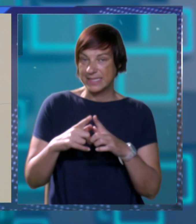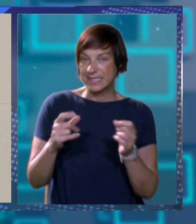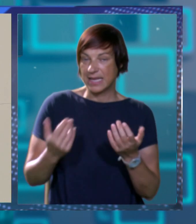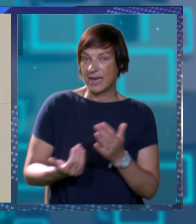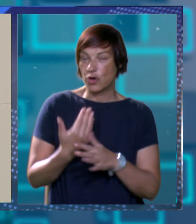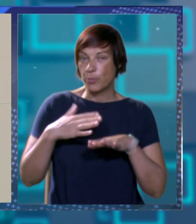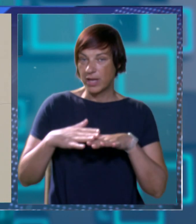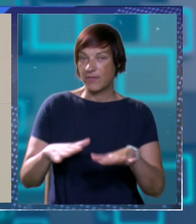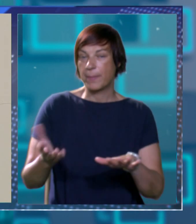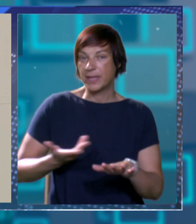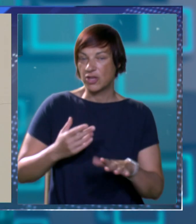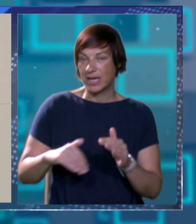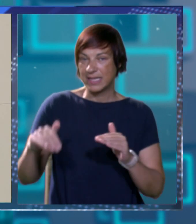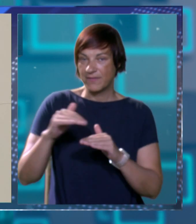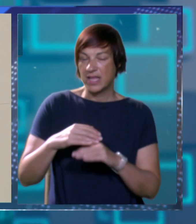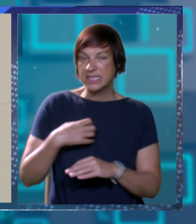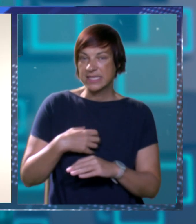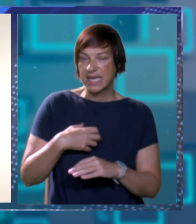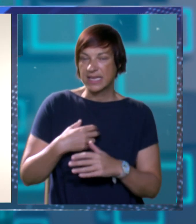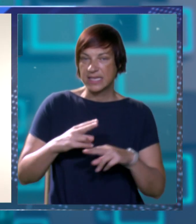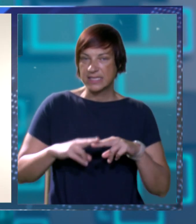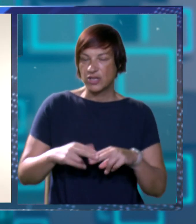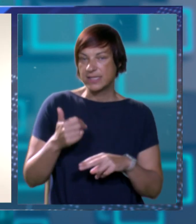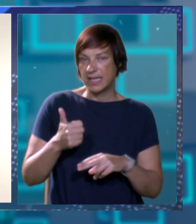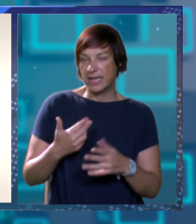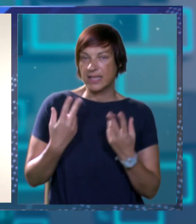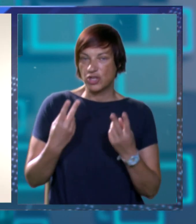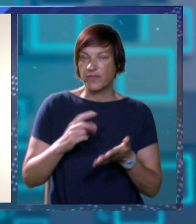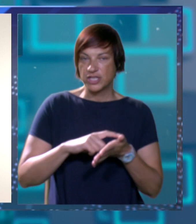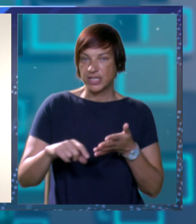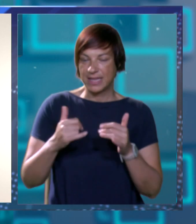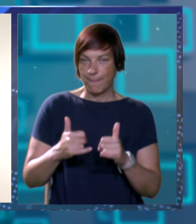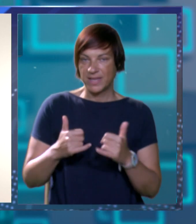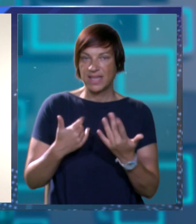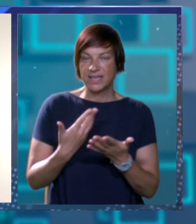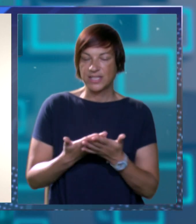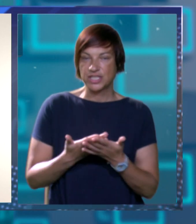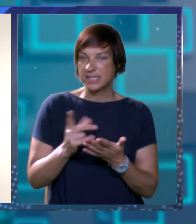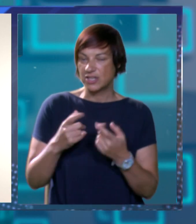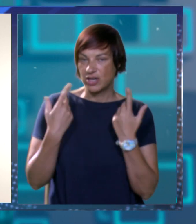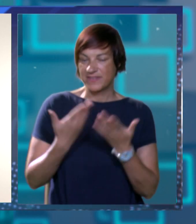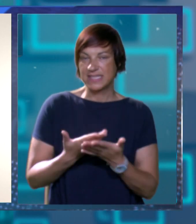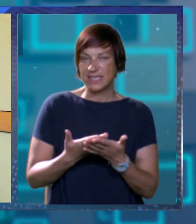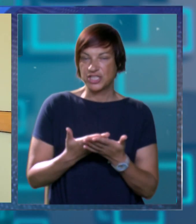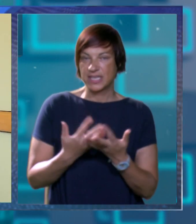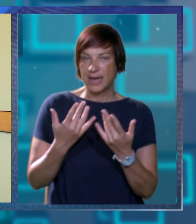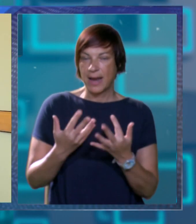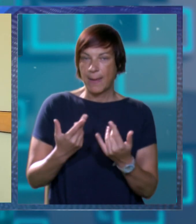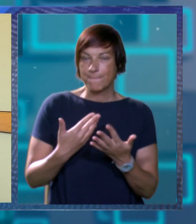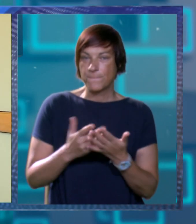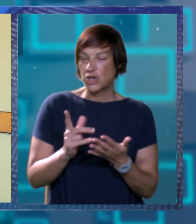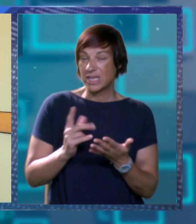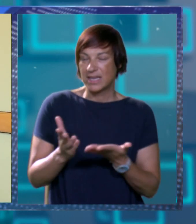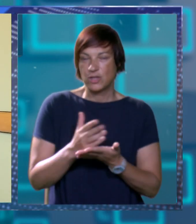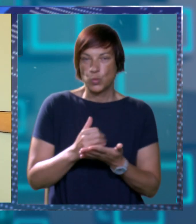slika nakon pojave pandemije i doleskom inflacijske krize postale jedno od aktualnih tema današnjice. No neveseri činjenice kako nam brojke